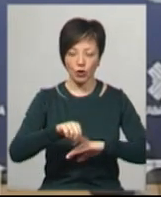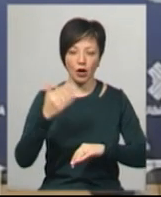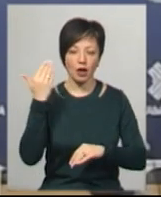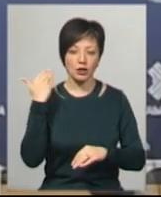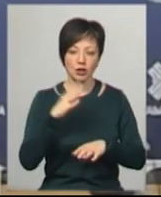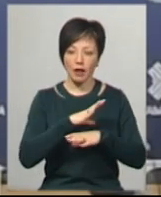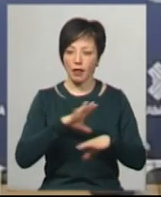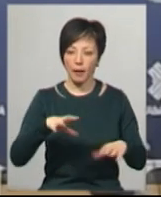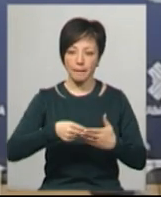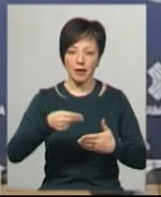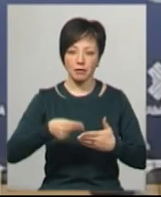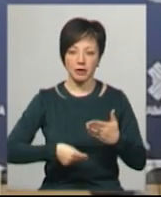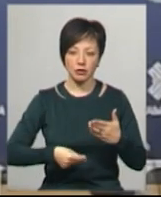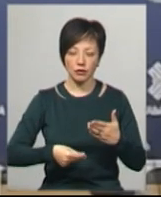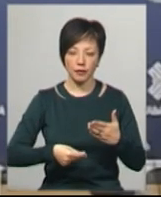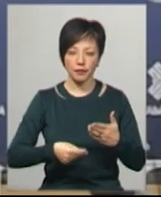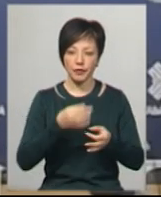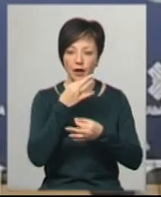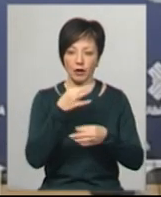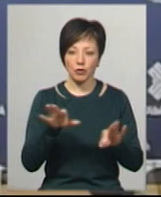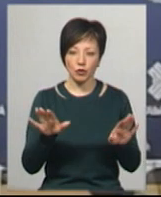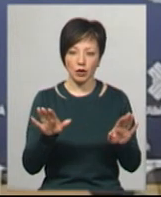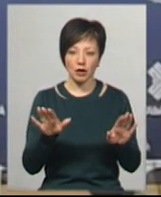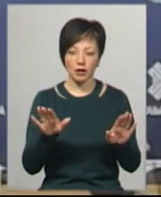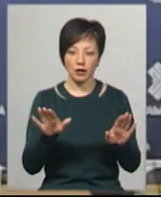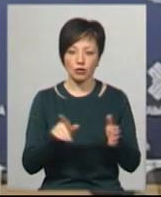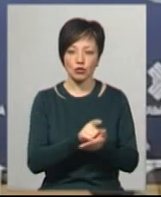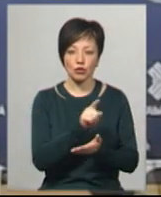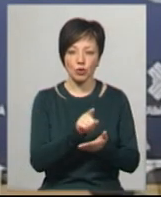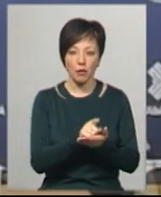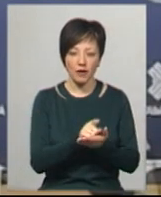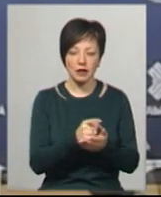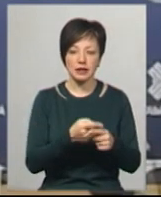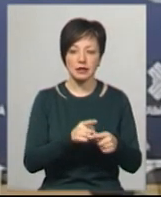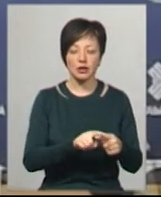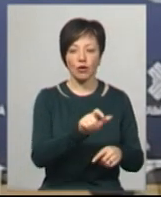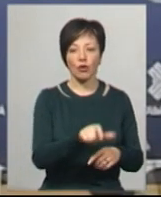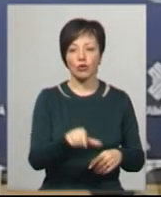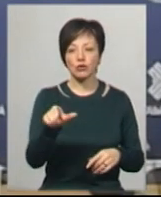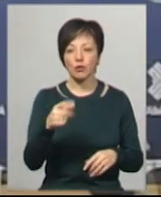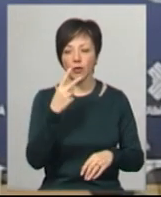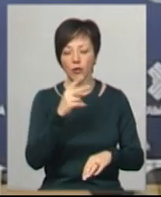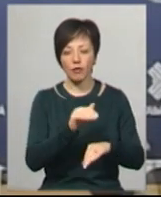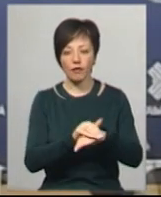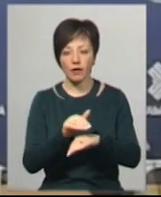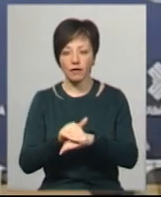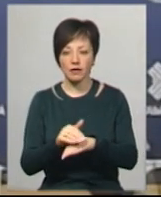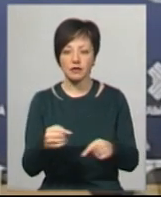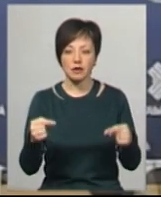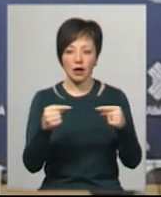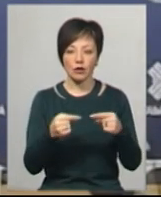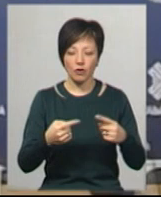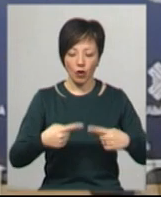які не підписували під час перетину будь-яких зобов'язань. Ці особи були виявлені і встановлені саме органами